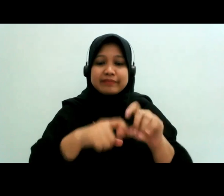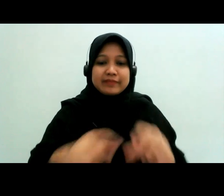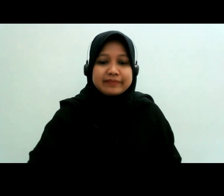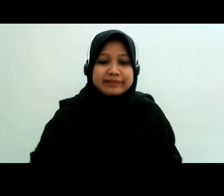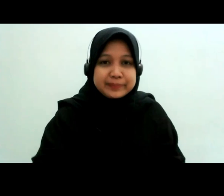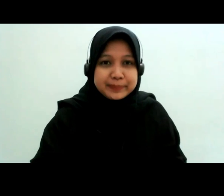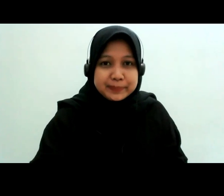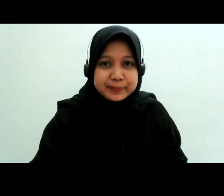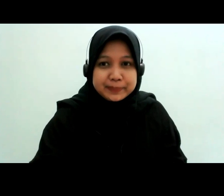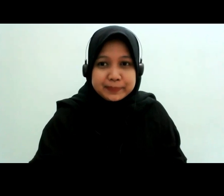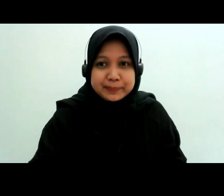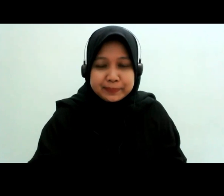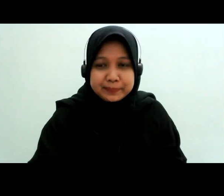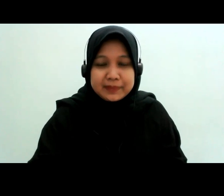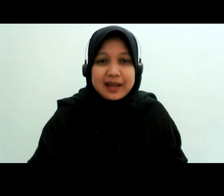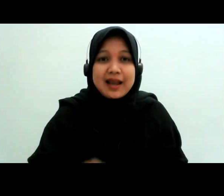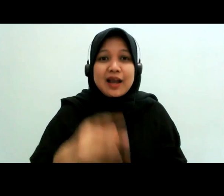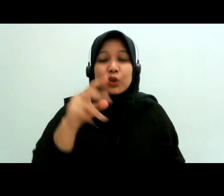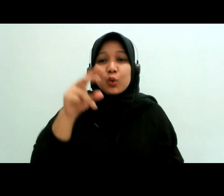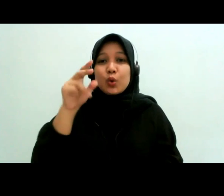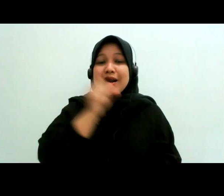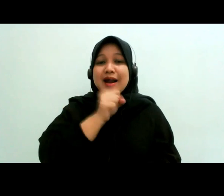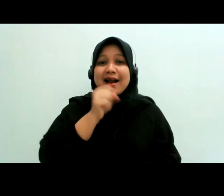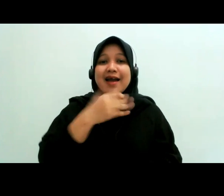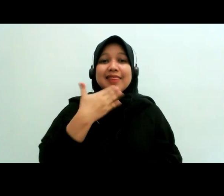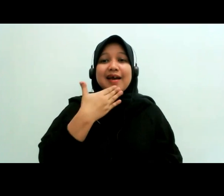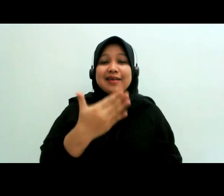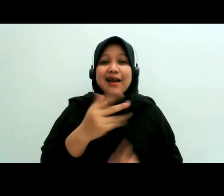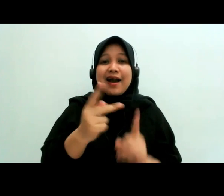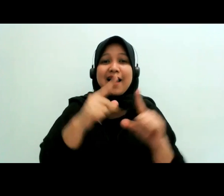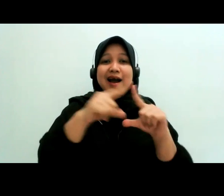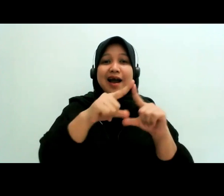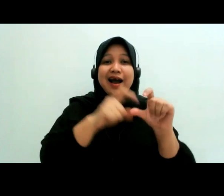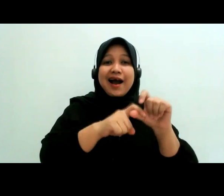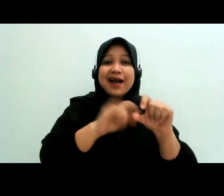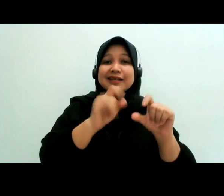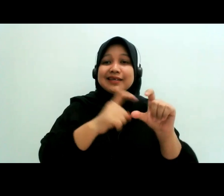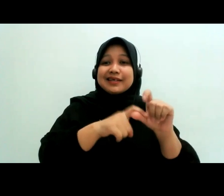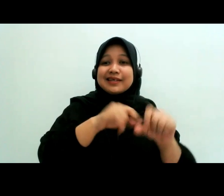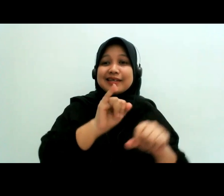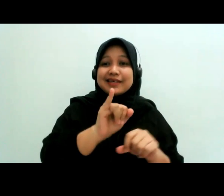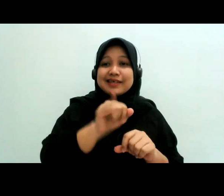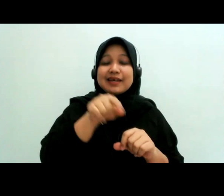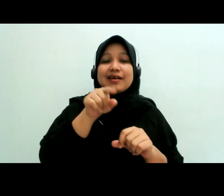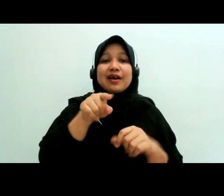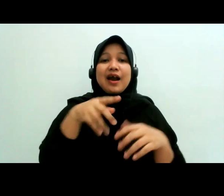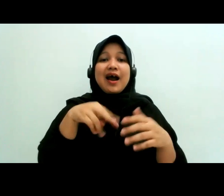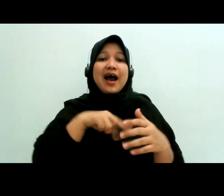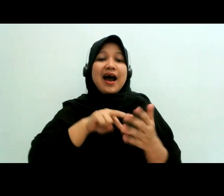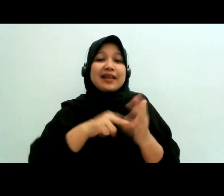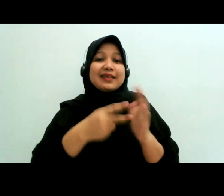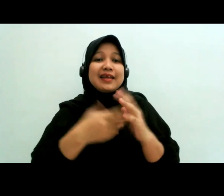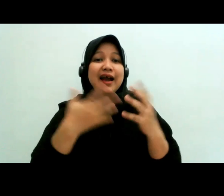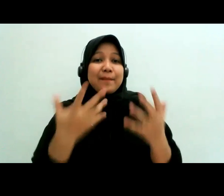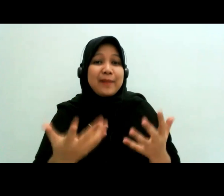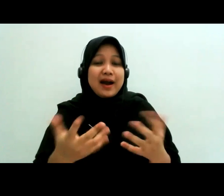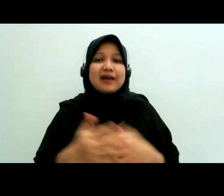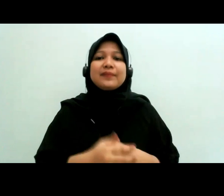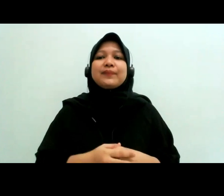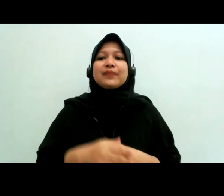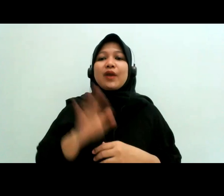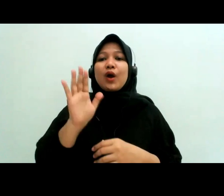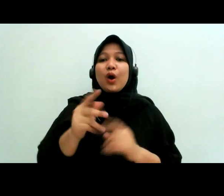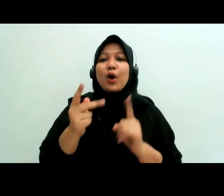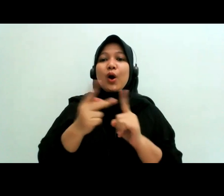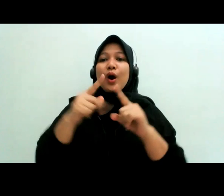iya itu Raka tanya tuh hakiki itu apa gak ngerti dia karena diutam kuliah oh hakiki itu